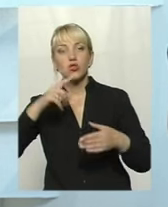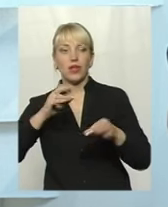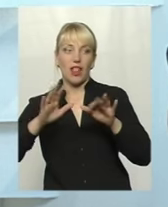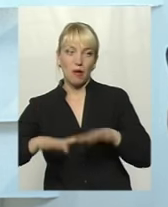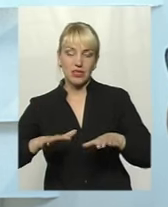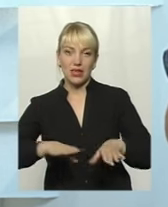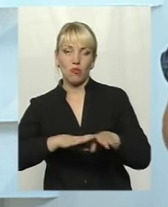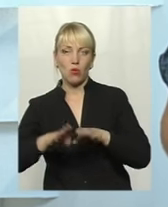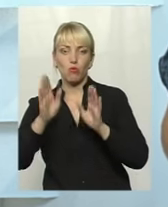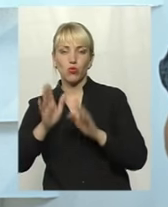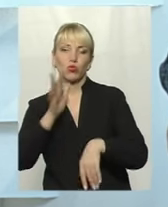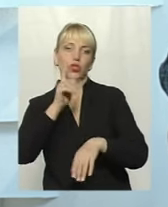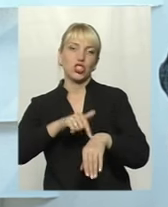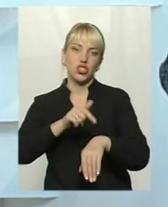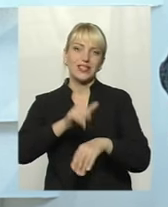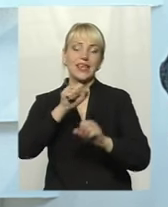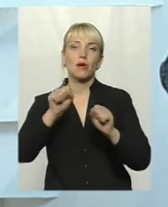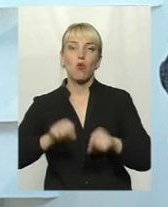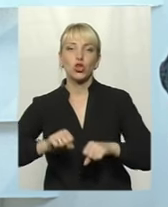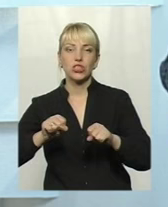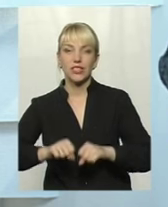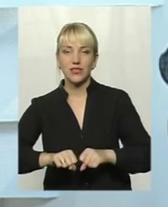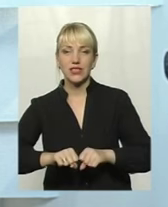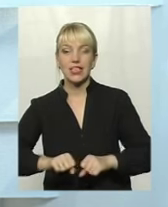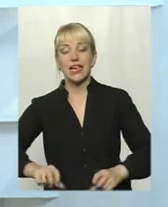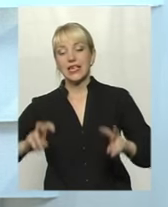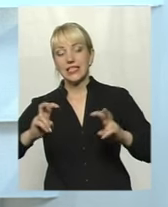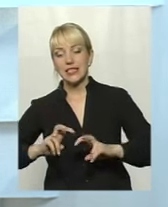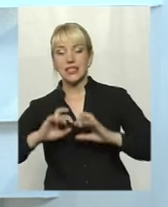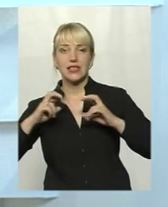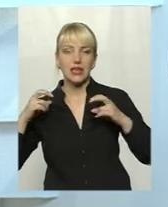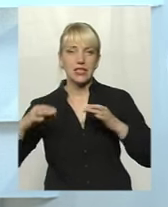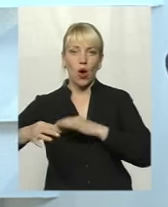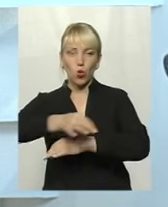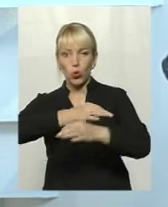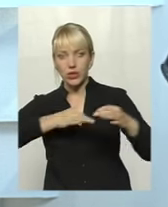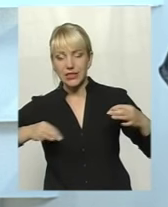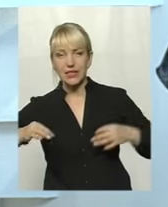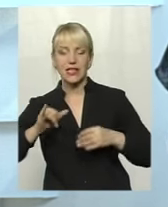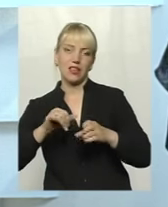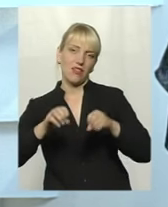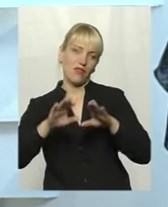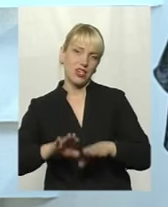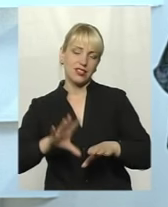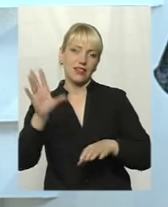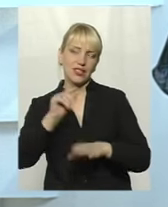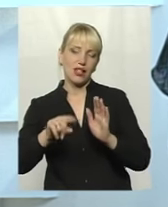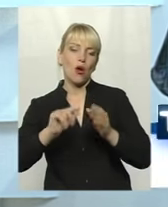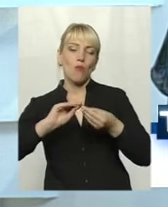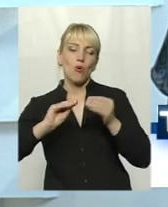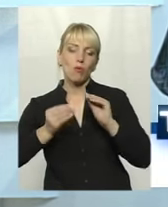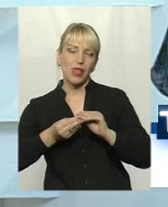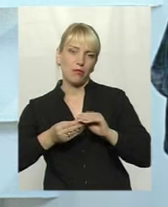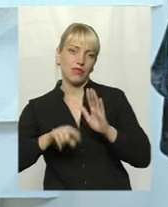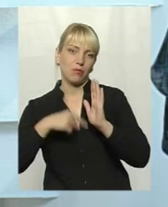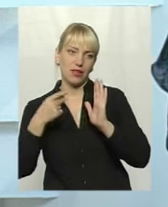-таки знайдеться час і можливість сісти за круглий стіл і вирішити усі проблемні питання. Безправді,